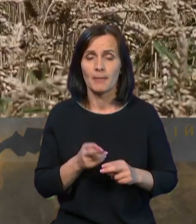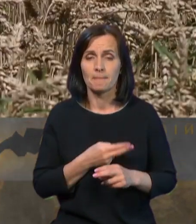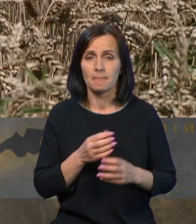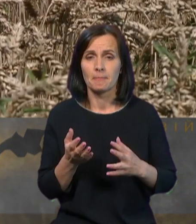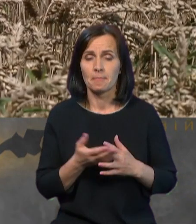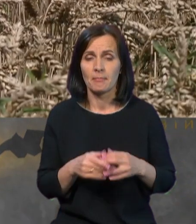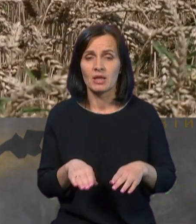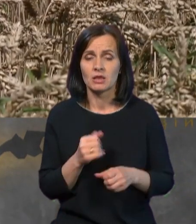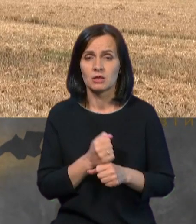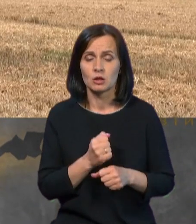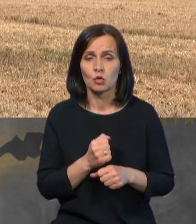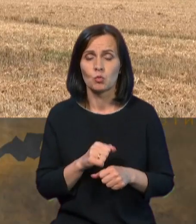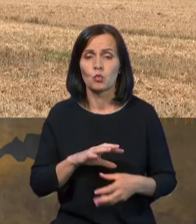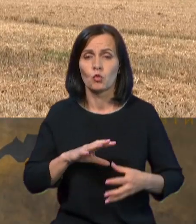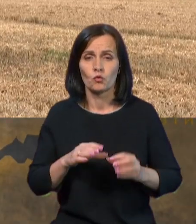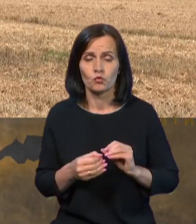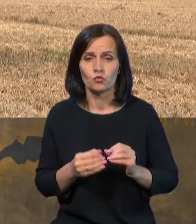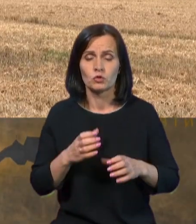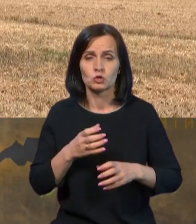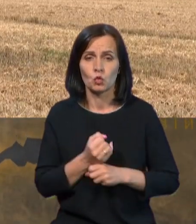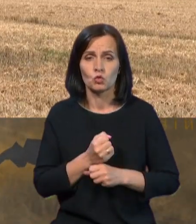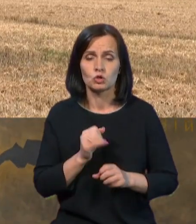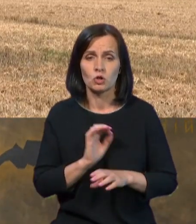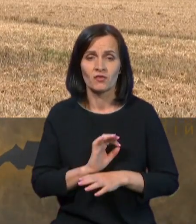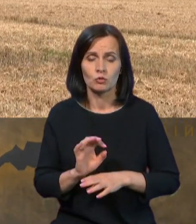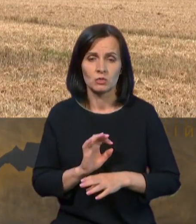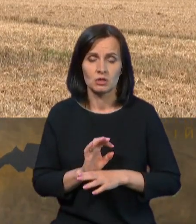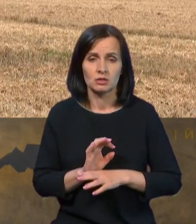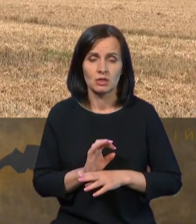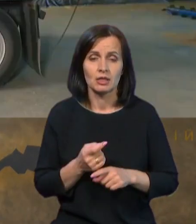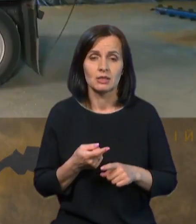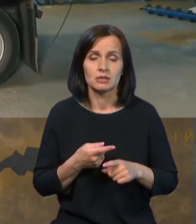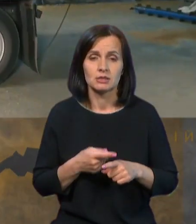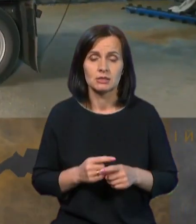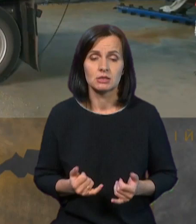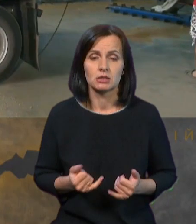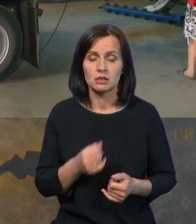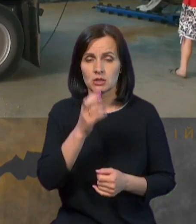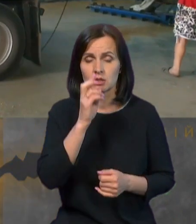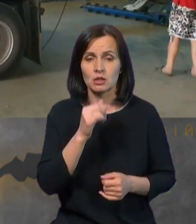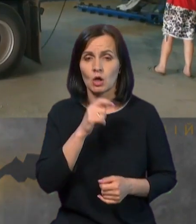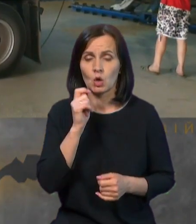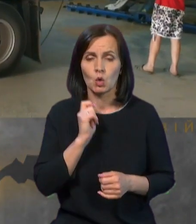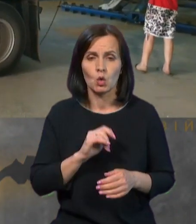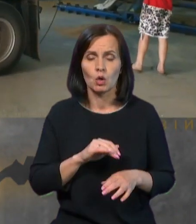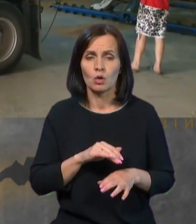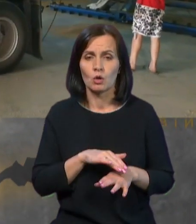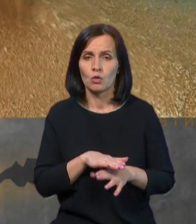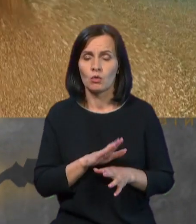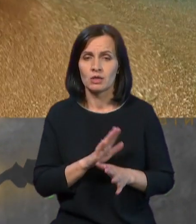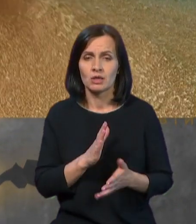до значного скорочення виробництва. І це для держави України не несе